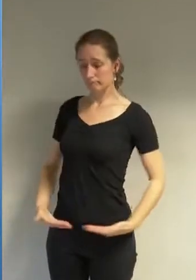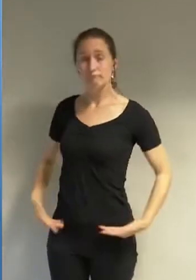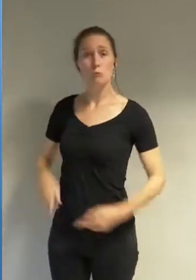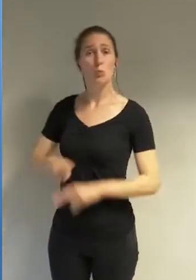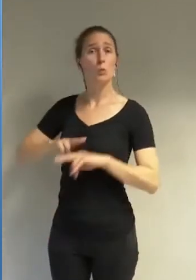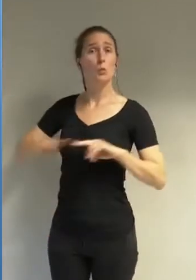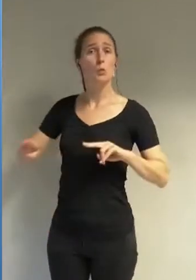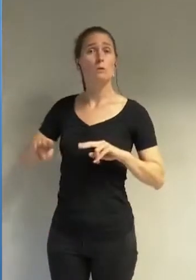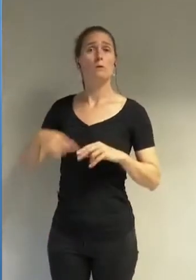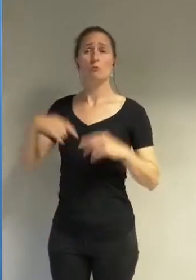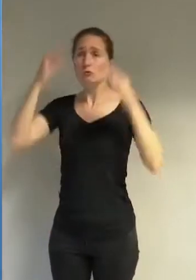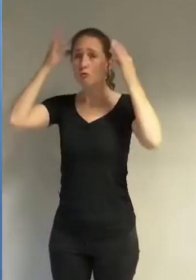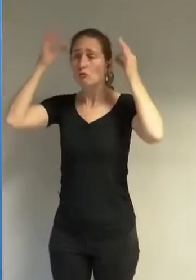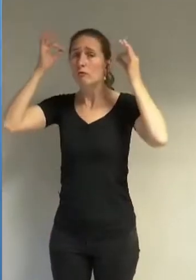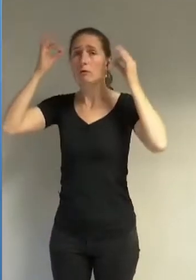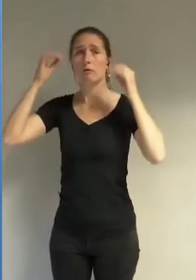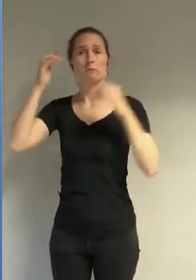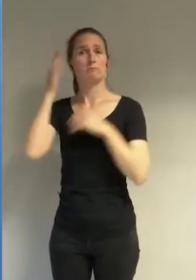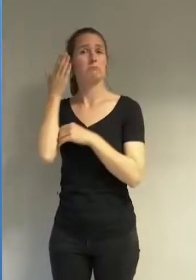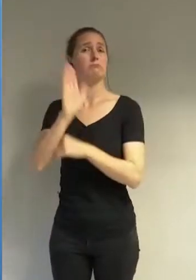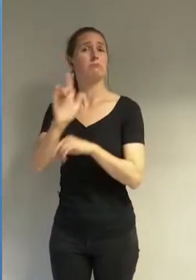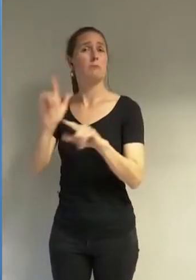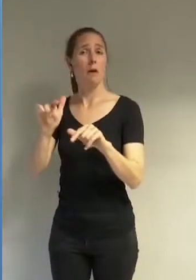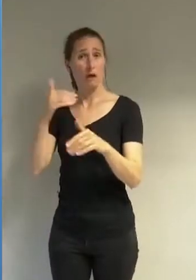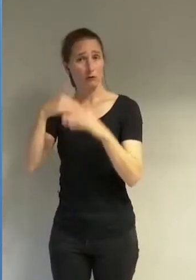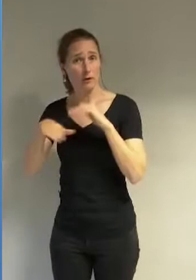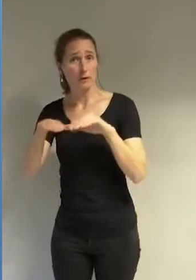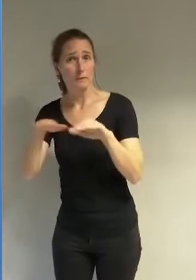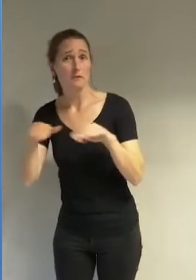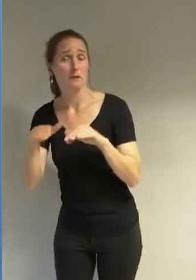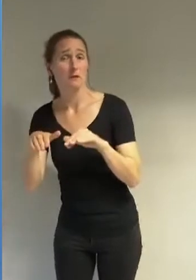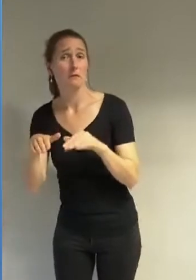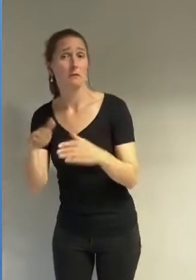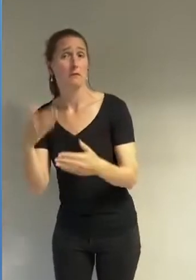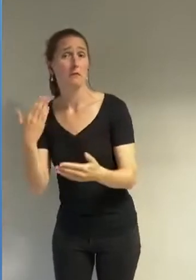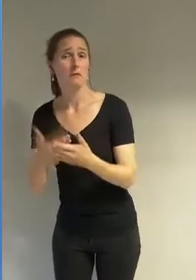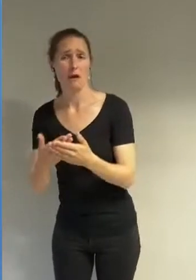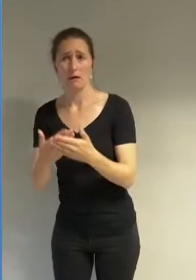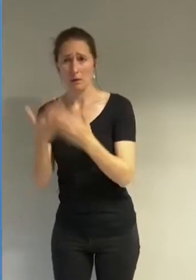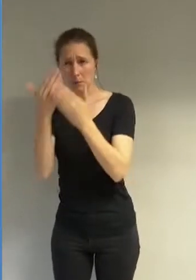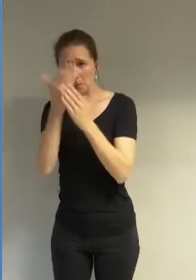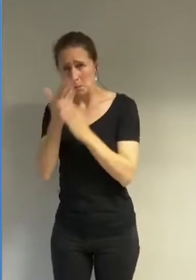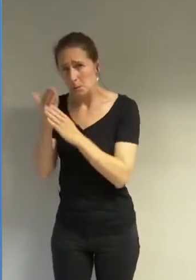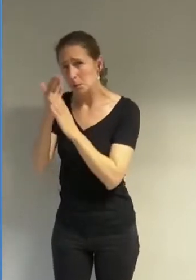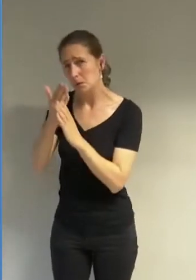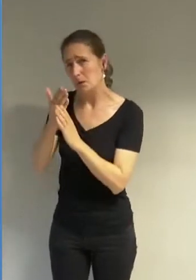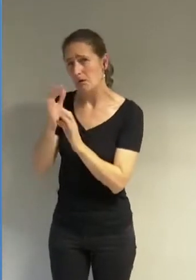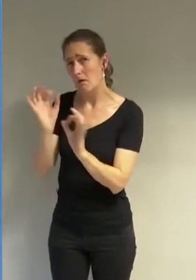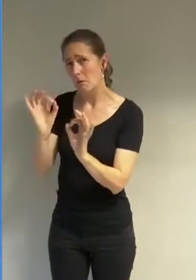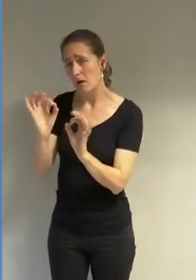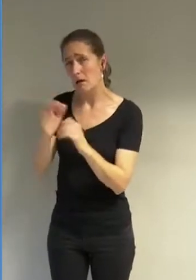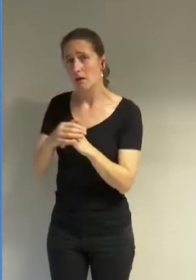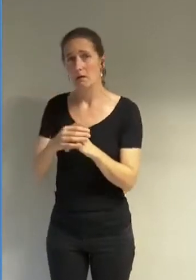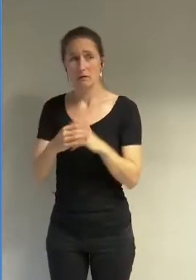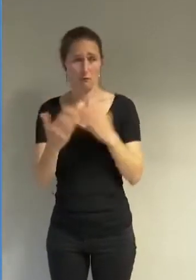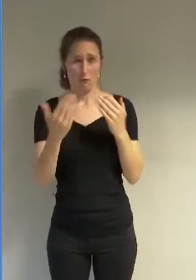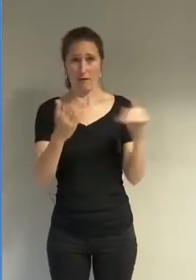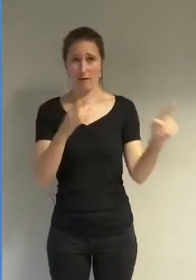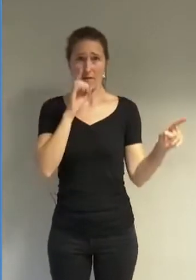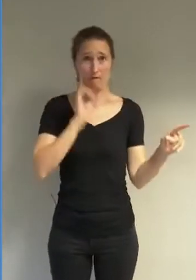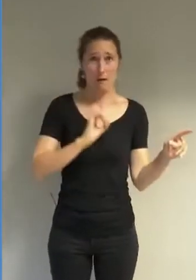dans une piscine sera-t-il foncièrement moins impudique pour un homme que ça ne l'est pour une femme